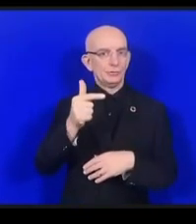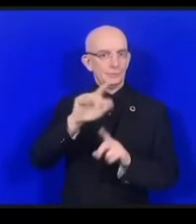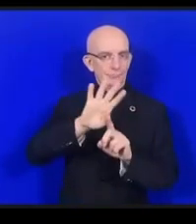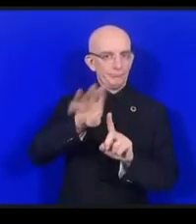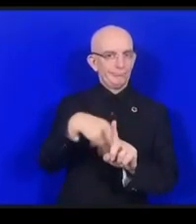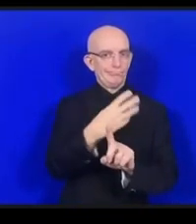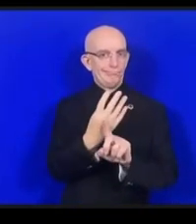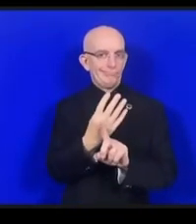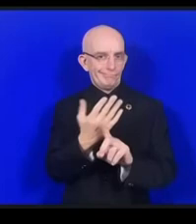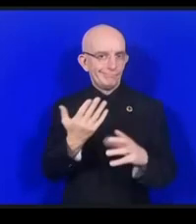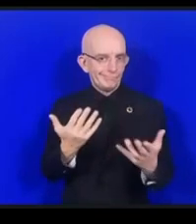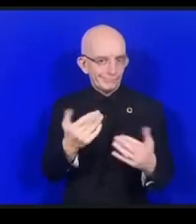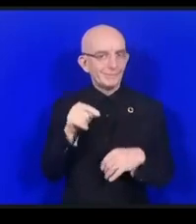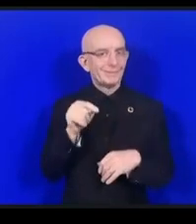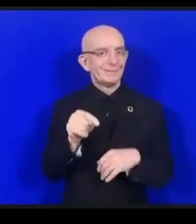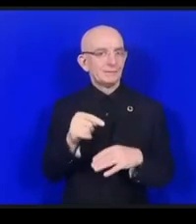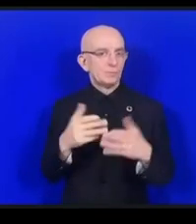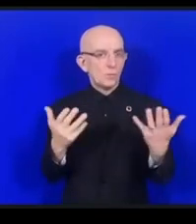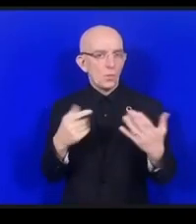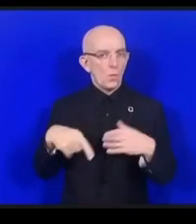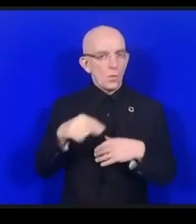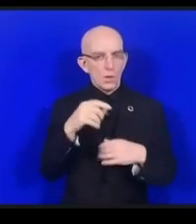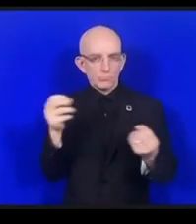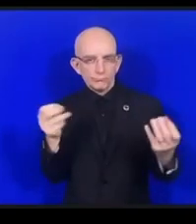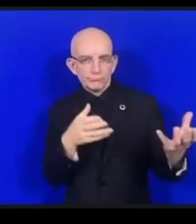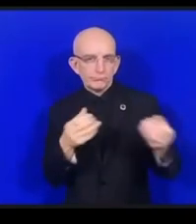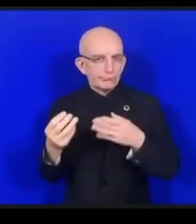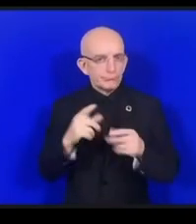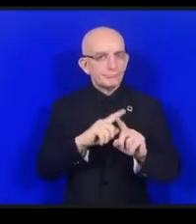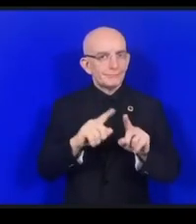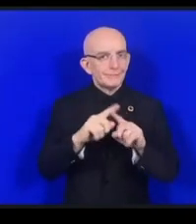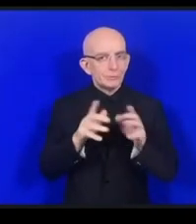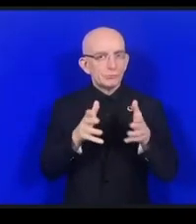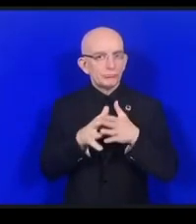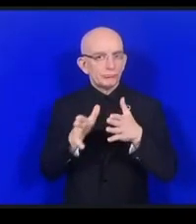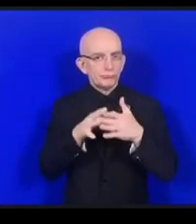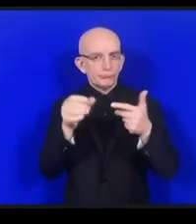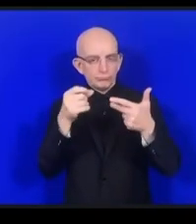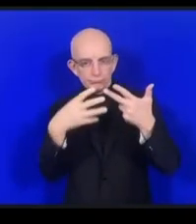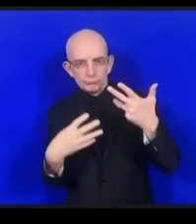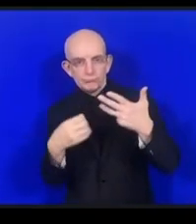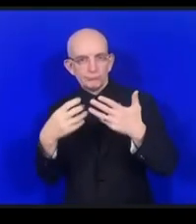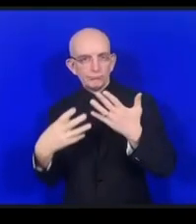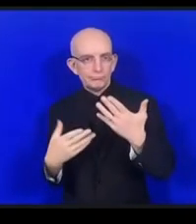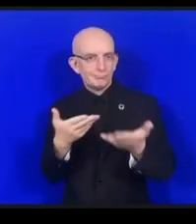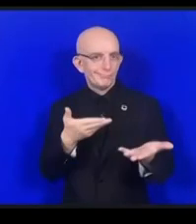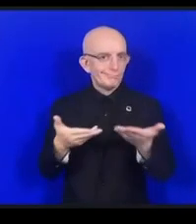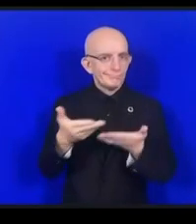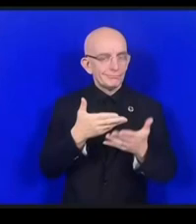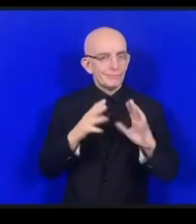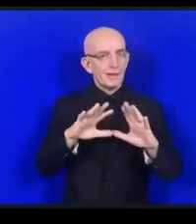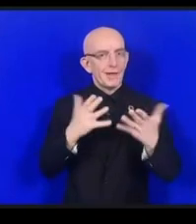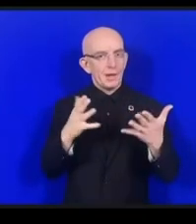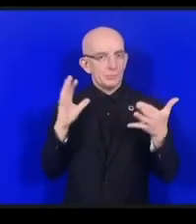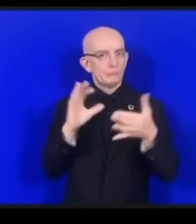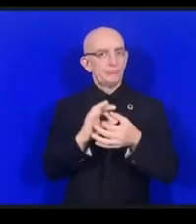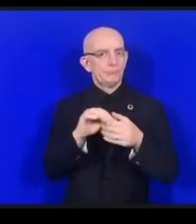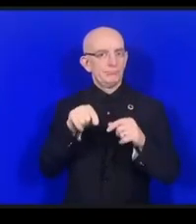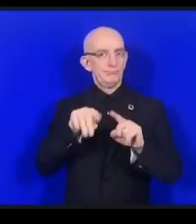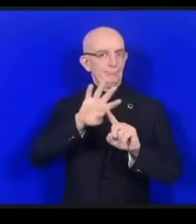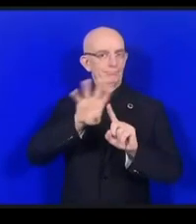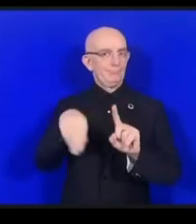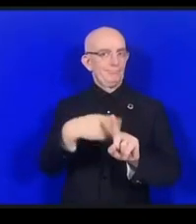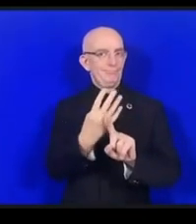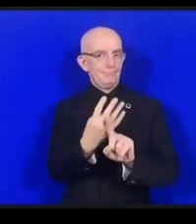れがSDGとどのような関わりがあってどのSDGに関係があるのかということをもう規定していますがそれもこれから90